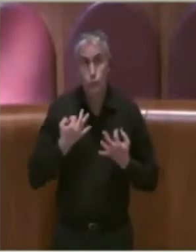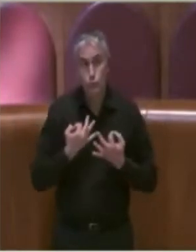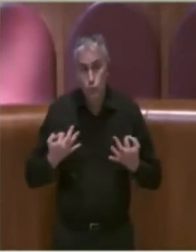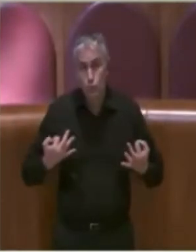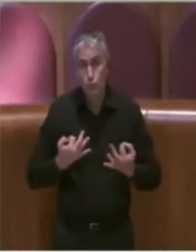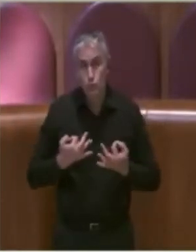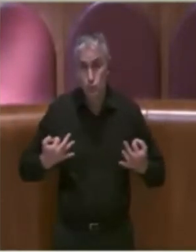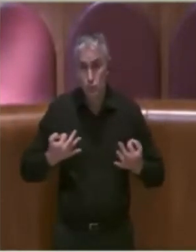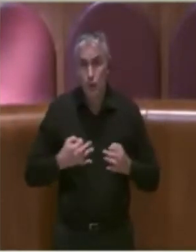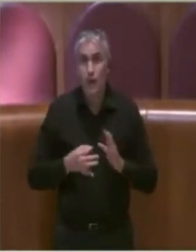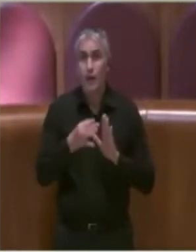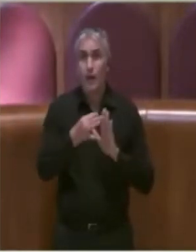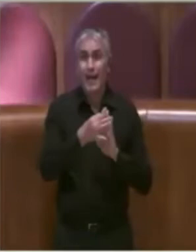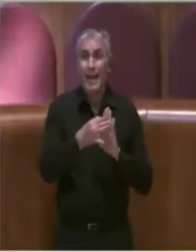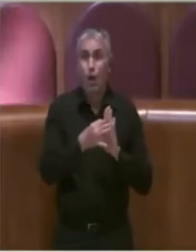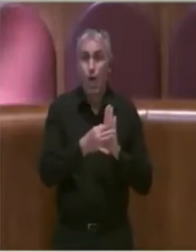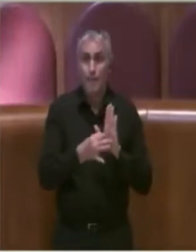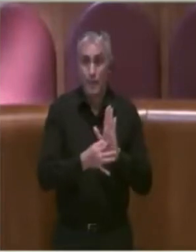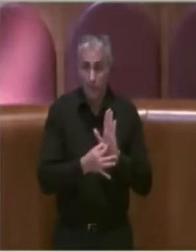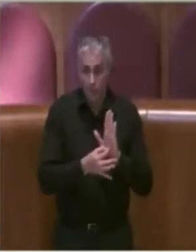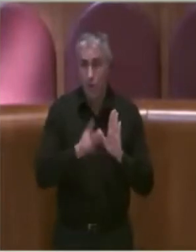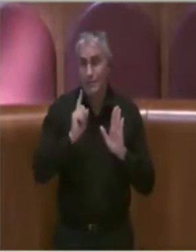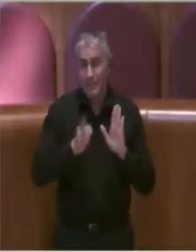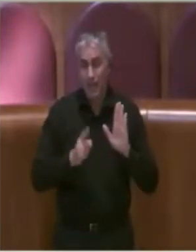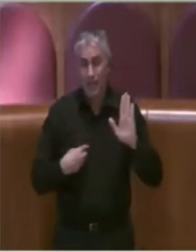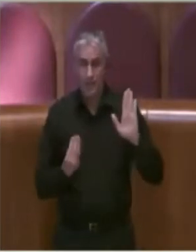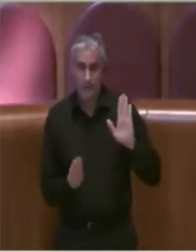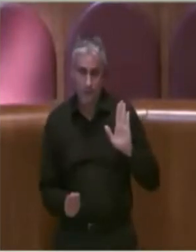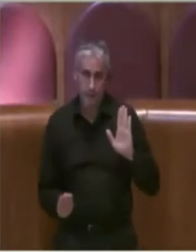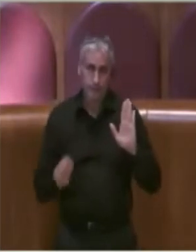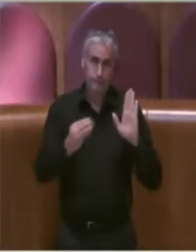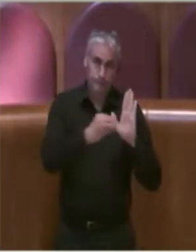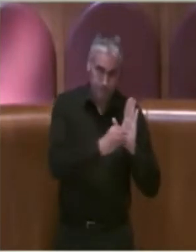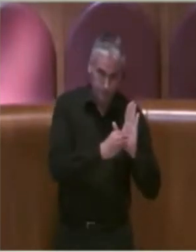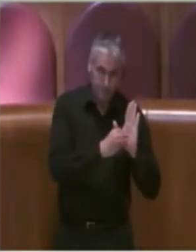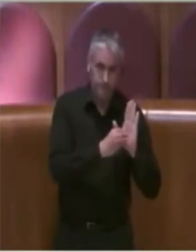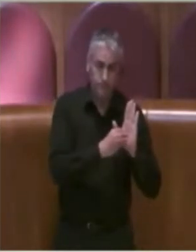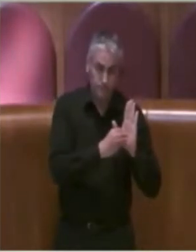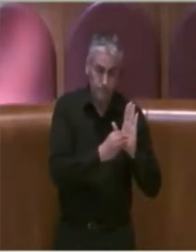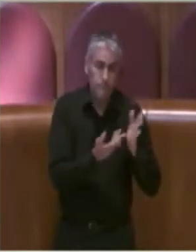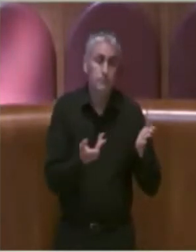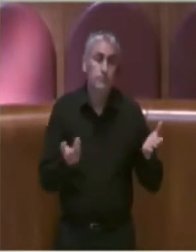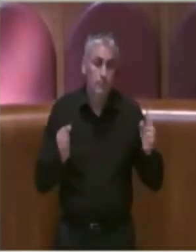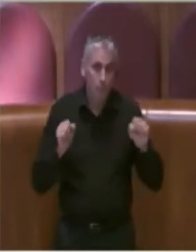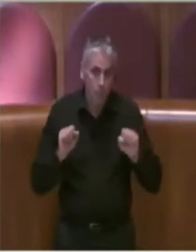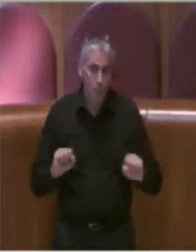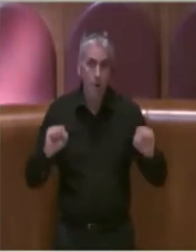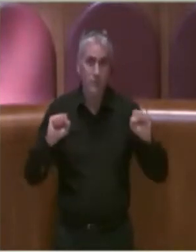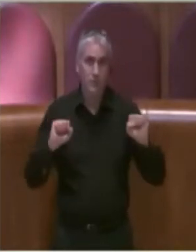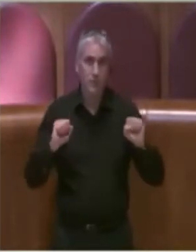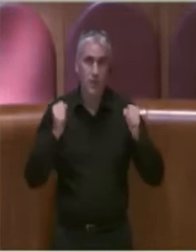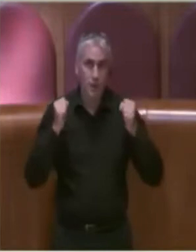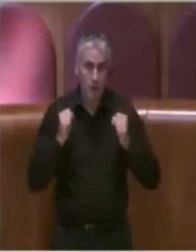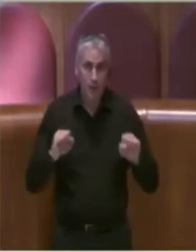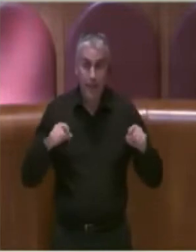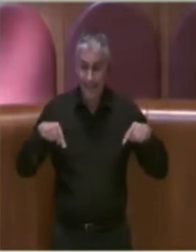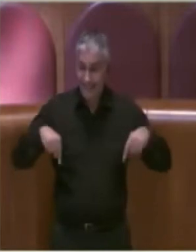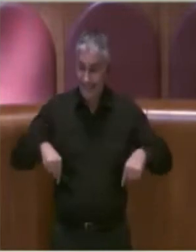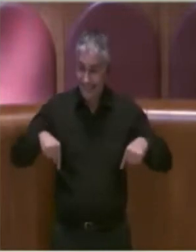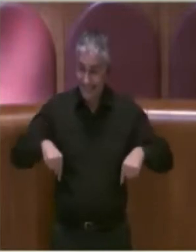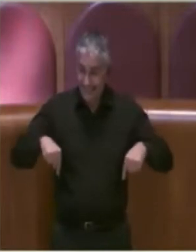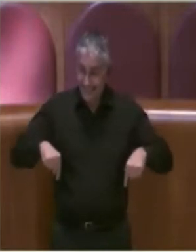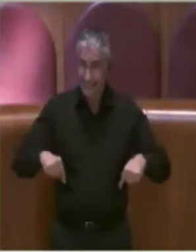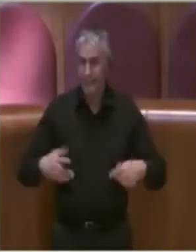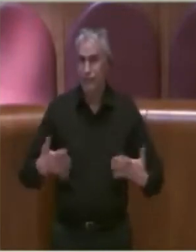'interno del regolamento inserire una possibilità che in questo momento è già